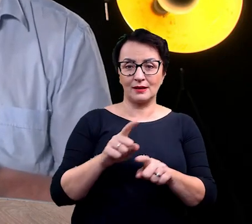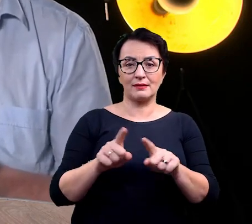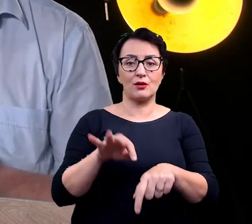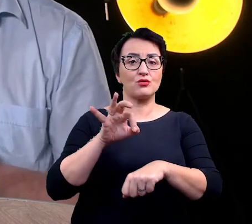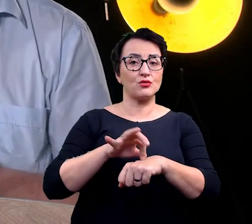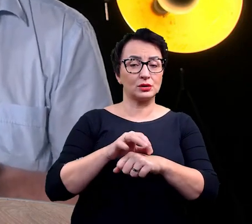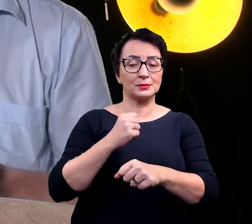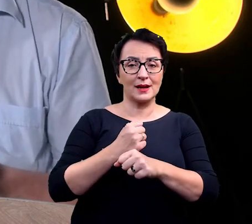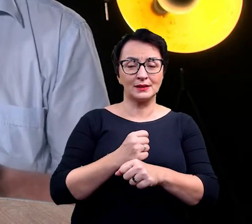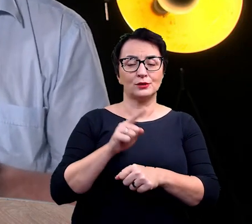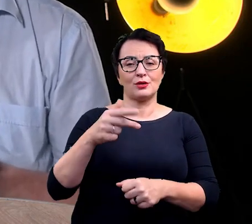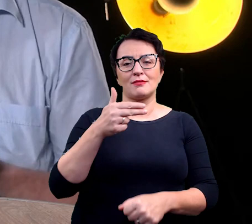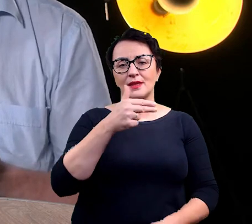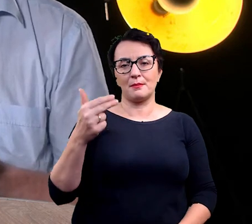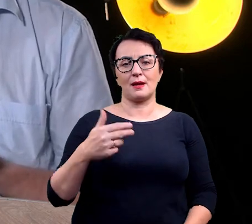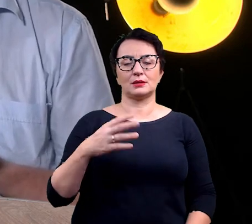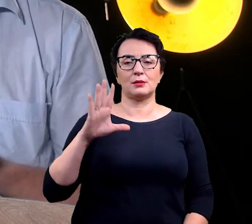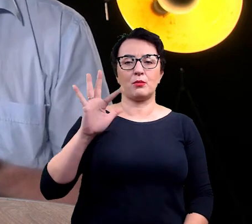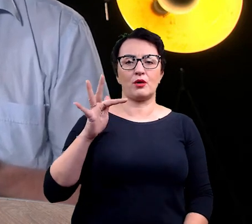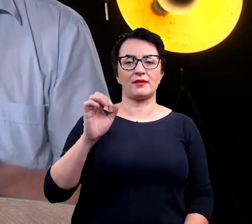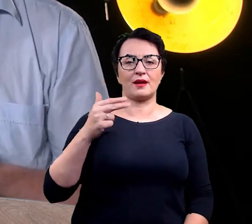doktorska dotyczyły właśnie botaniki.